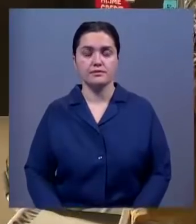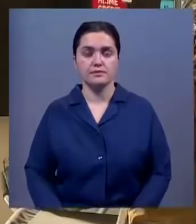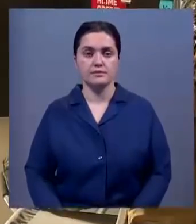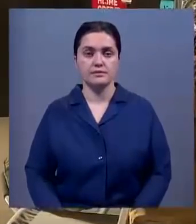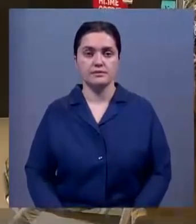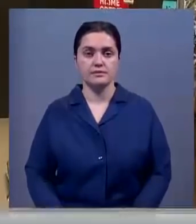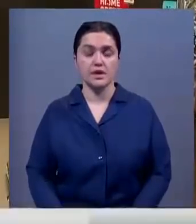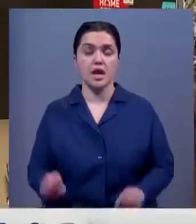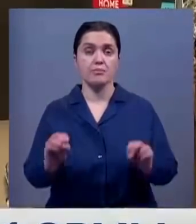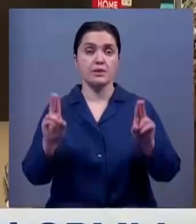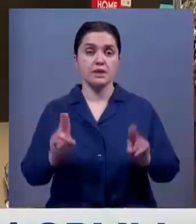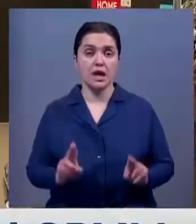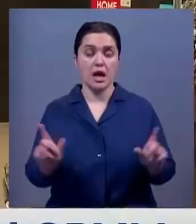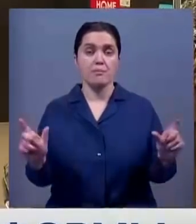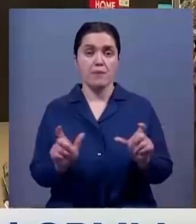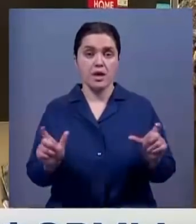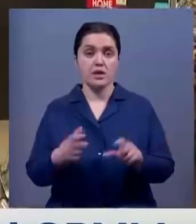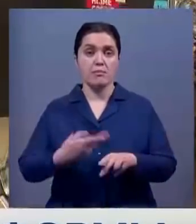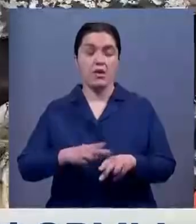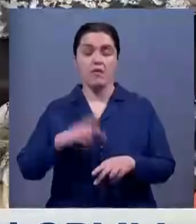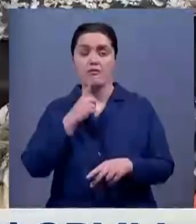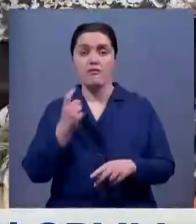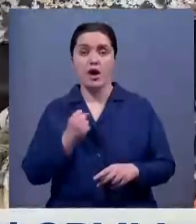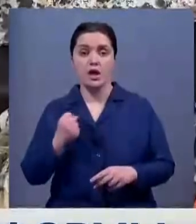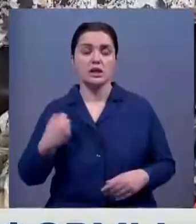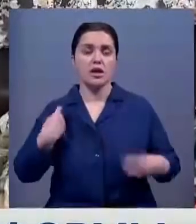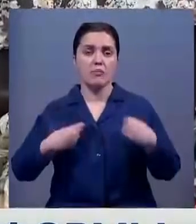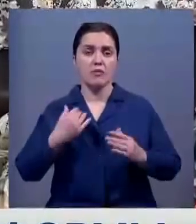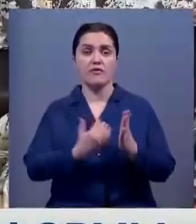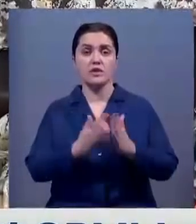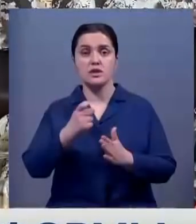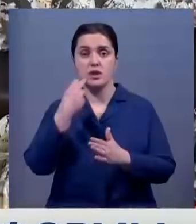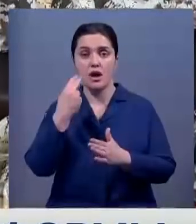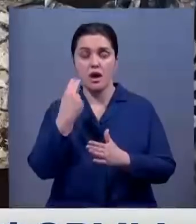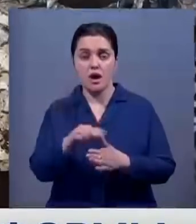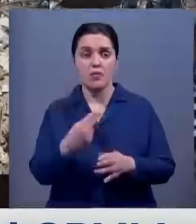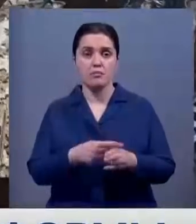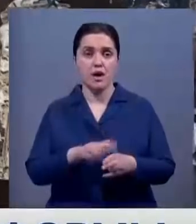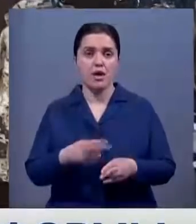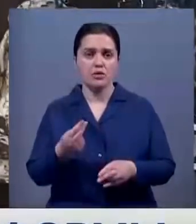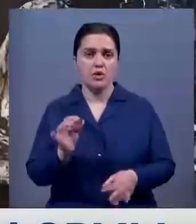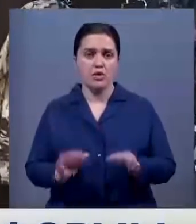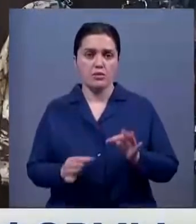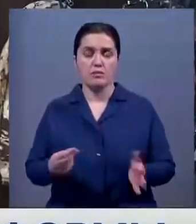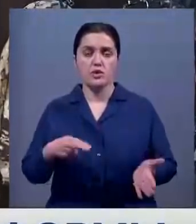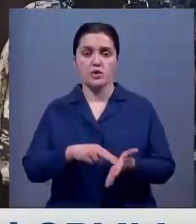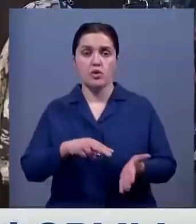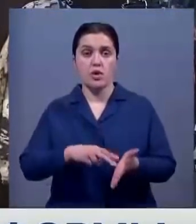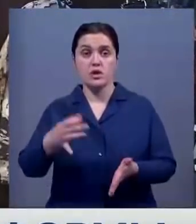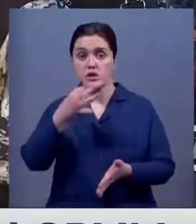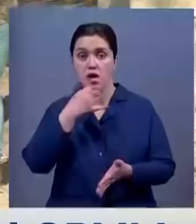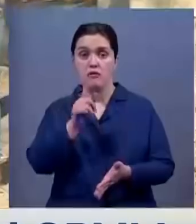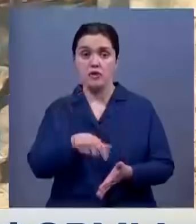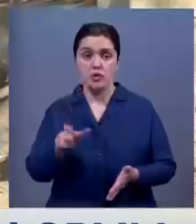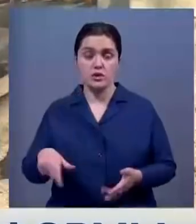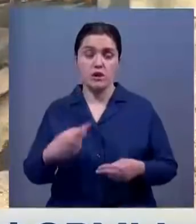В специализированных магазинах спрос на военную экипировку высокий. За хорошее качество просят довольно приемлемую цену. Поэтому и нравится людям